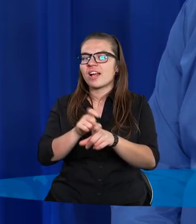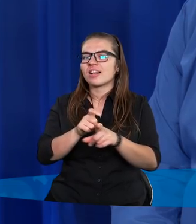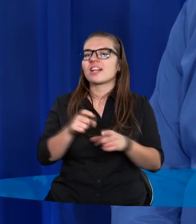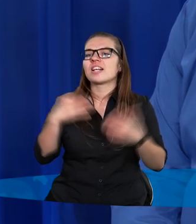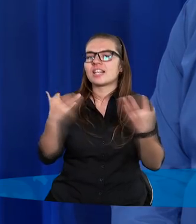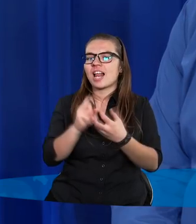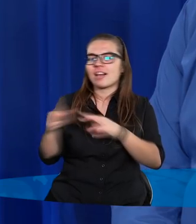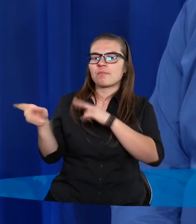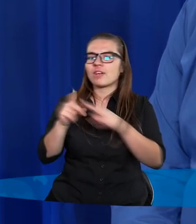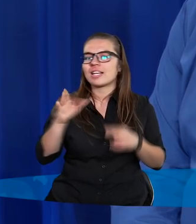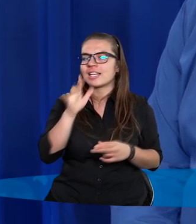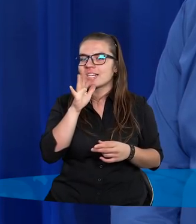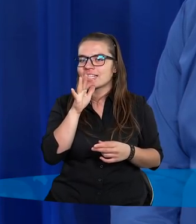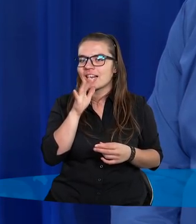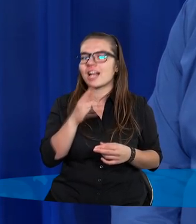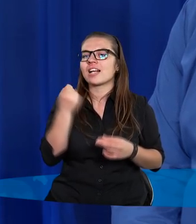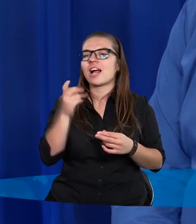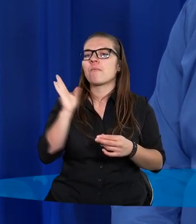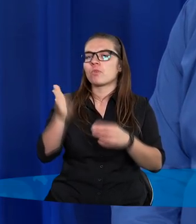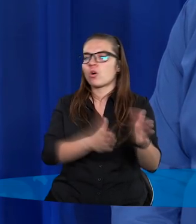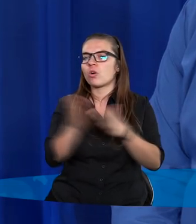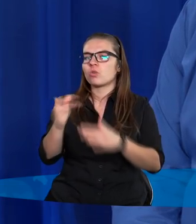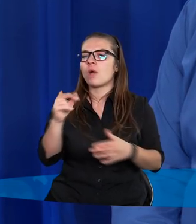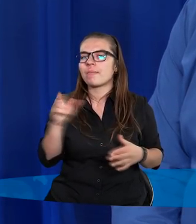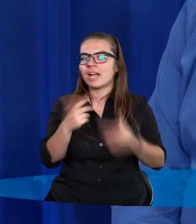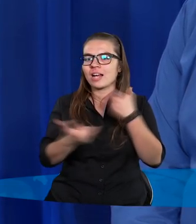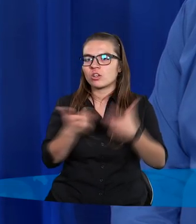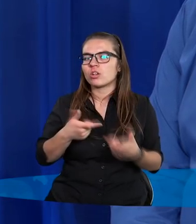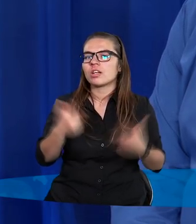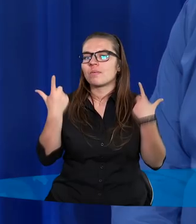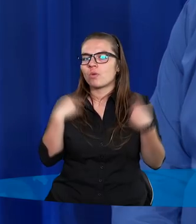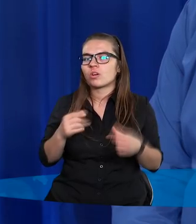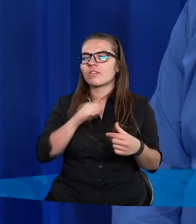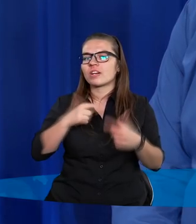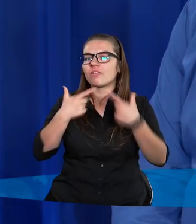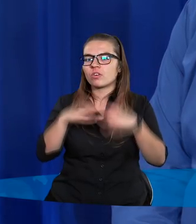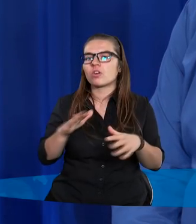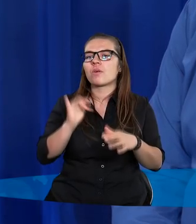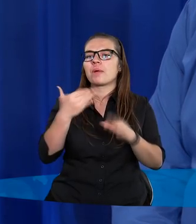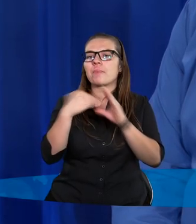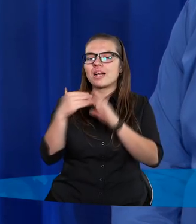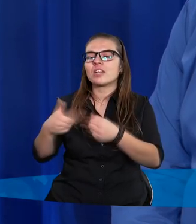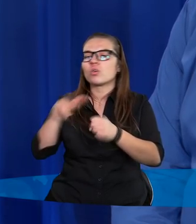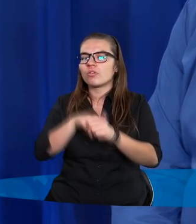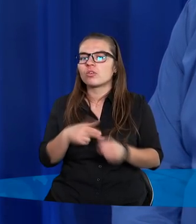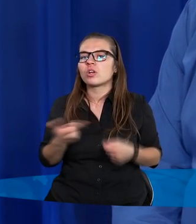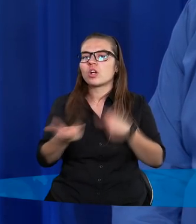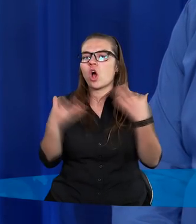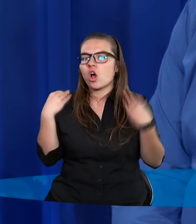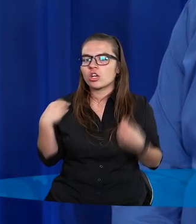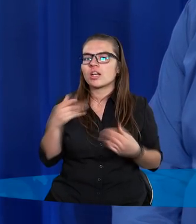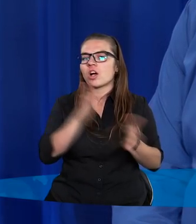zaraz po powrocie z Izraela, zrobimy kolejny webinar. Zatem spodziewajcie się wkrótce jakiegoś mailingu, w którym otrzymacie